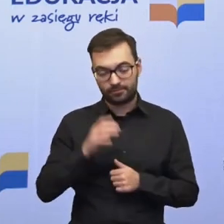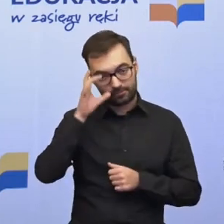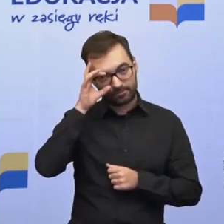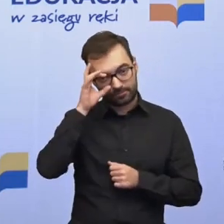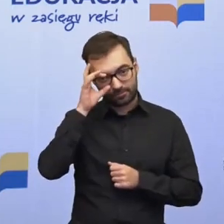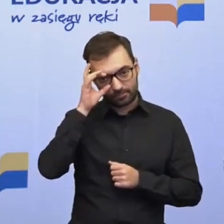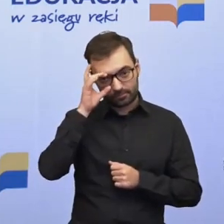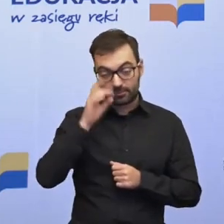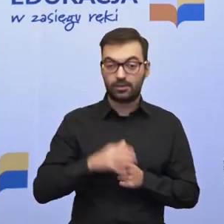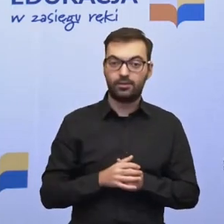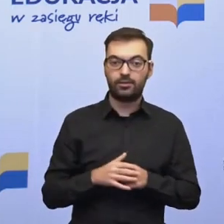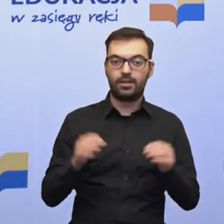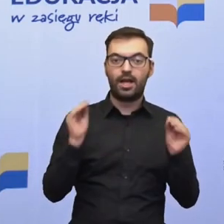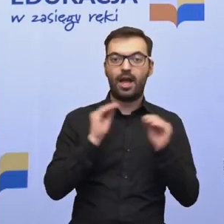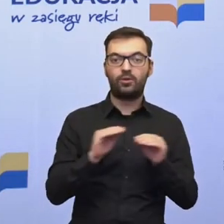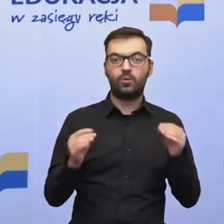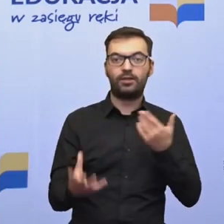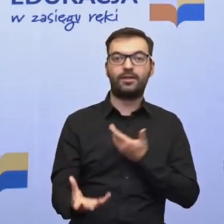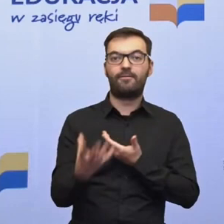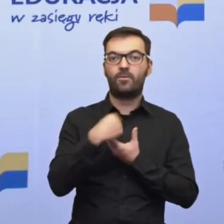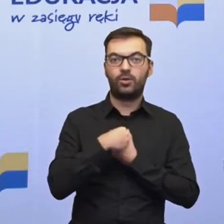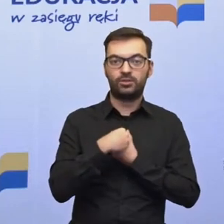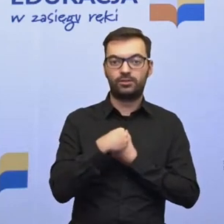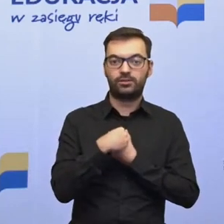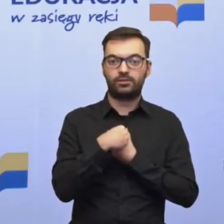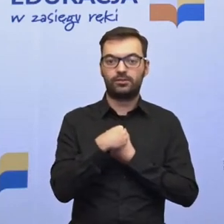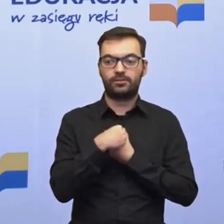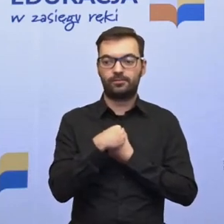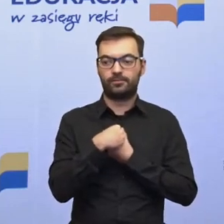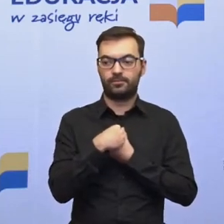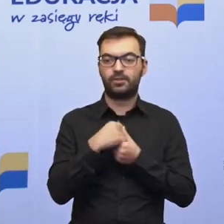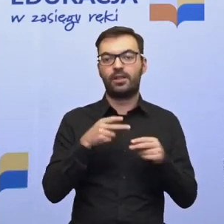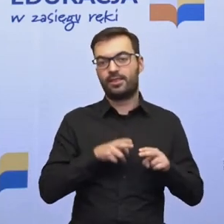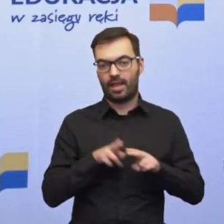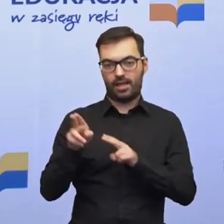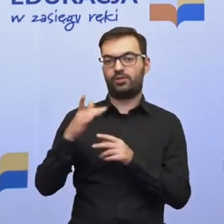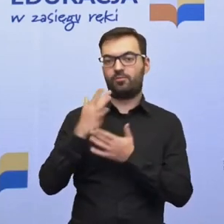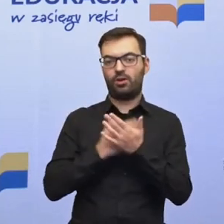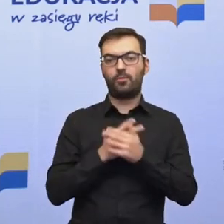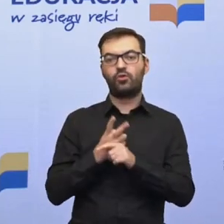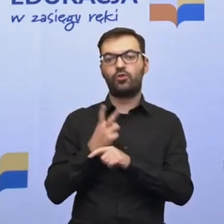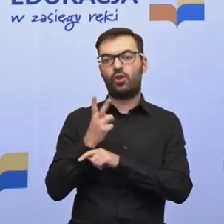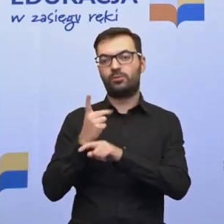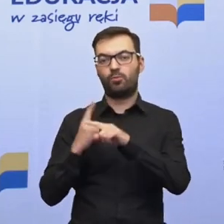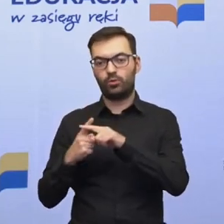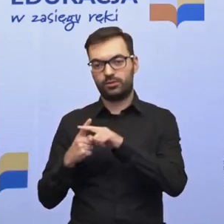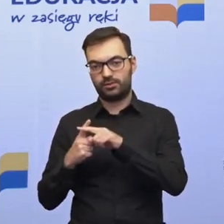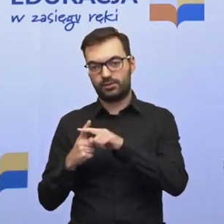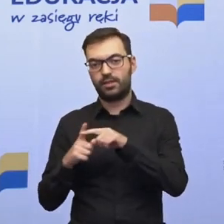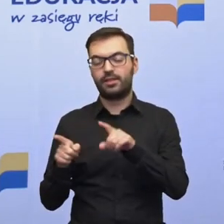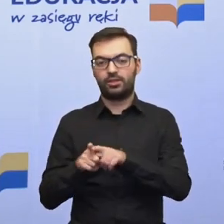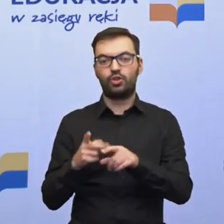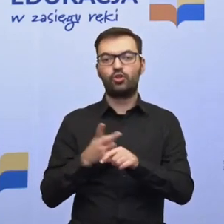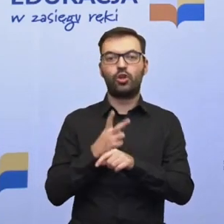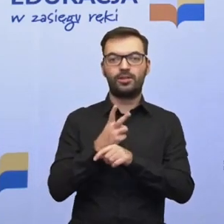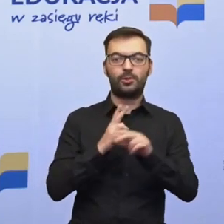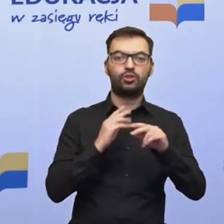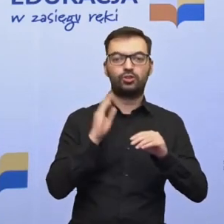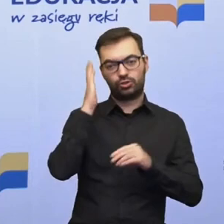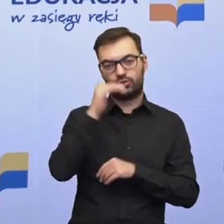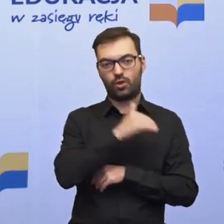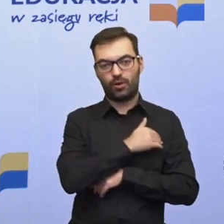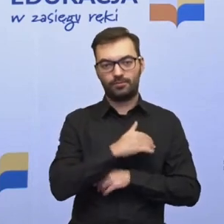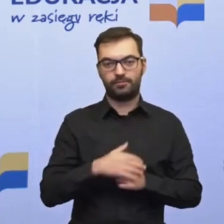edukacja włączająca jest tym elementem programu Dostępności Plus i dostępnej szkoły. Bo tak